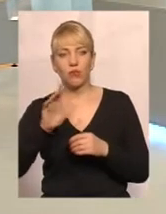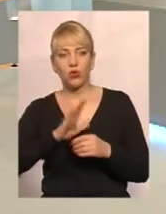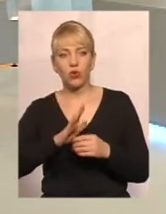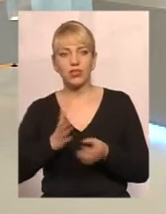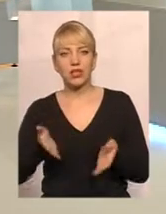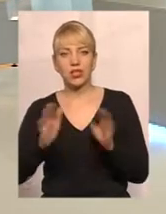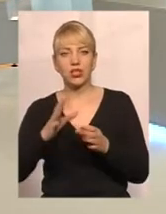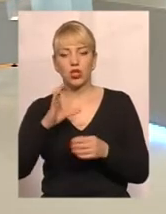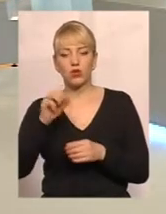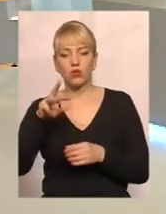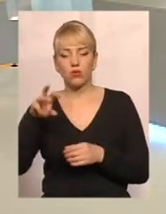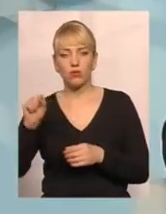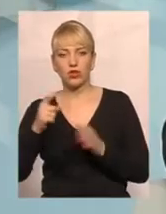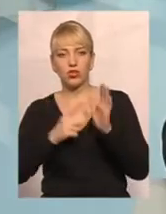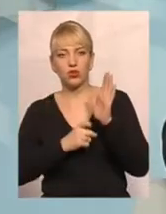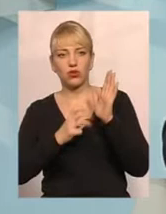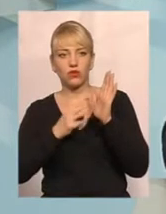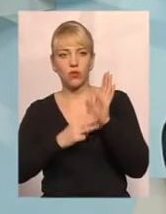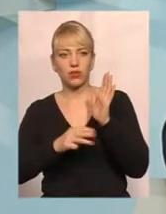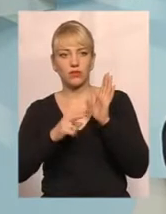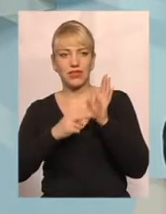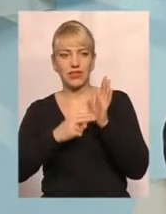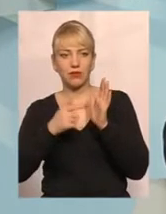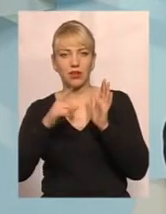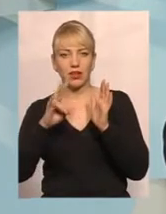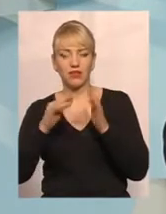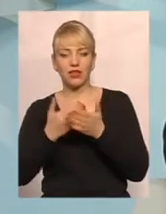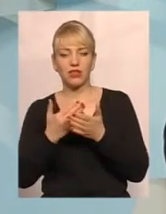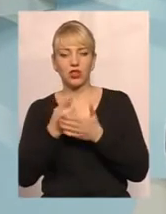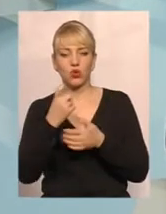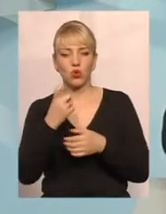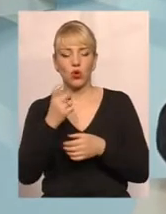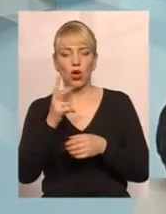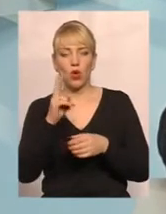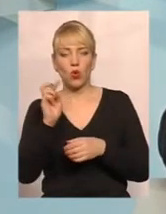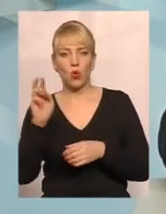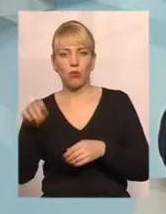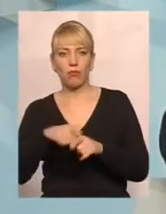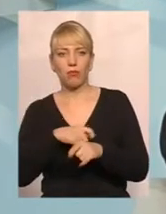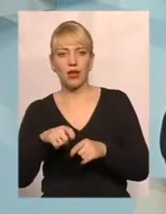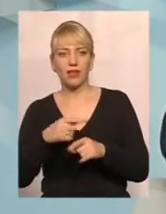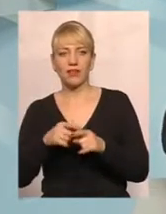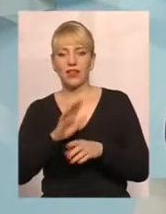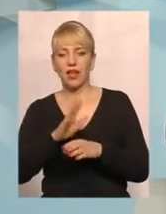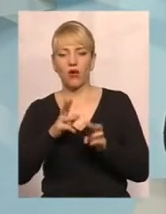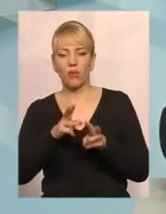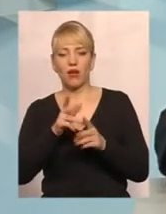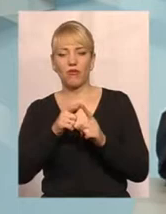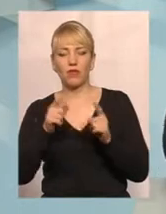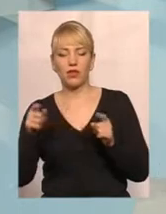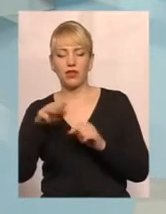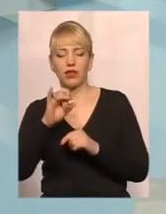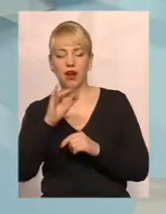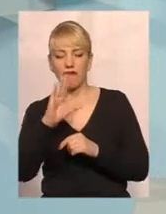687 гривень, тобто в екваленті 100 кубічних метрів. Тобто, в неопалюваний період, з травня по